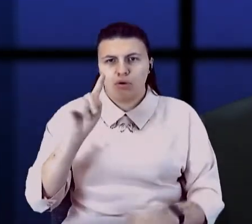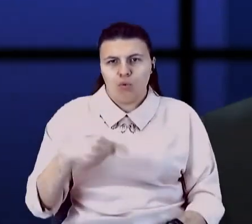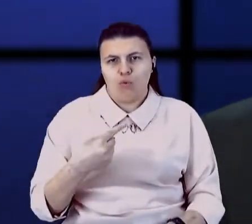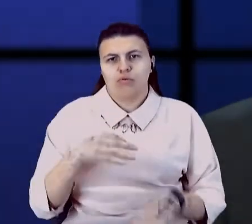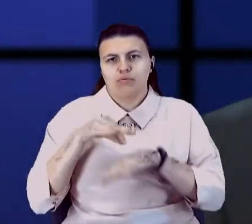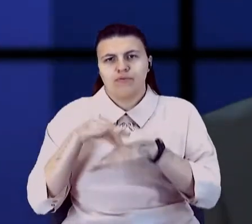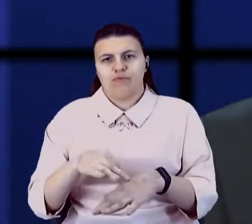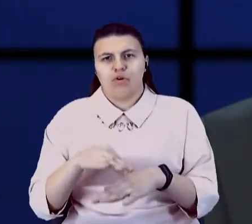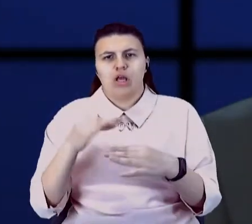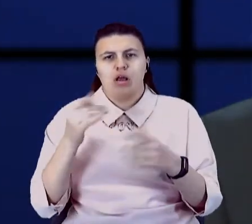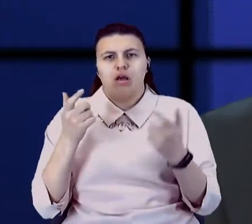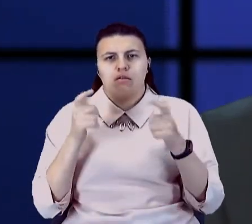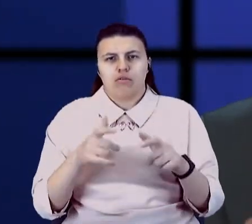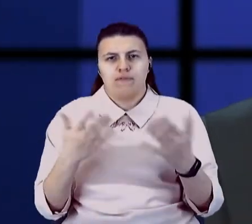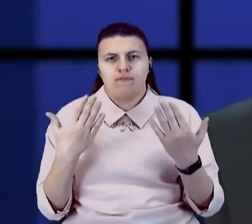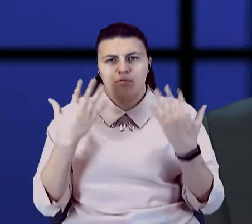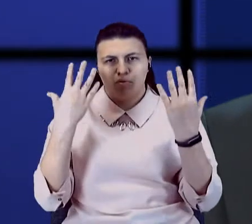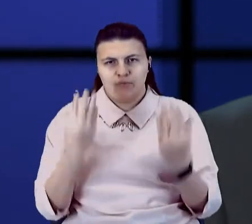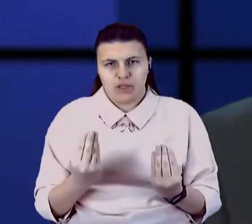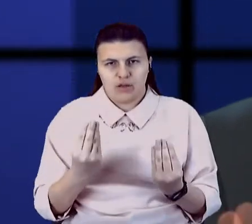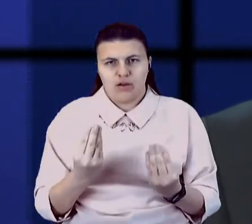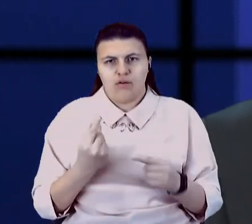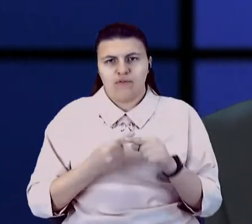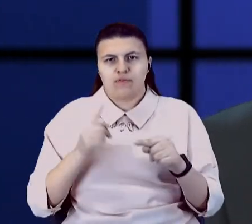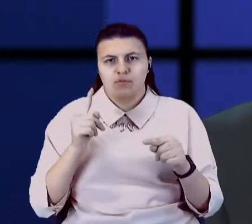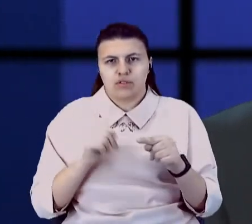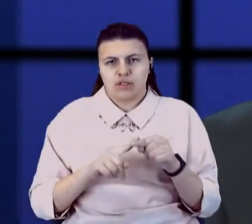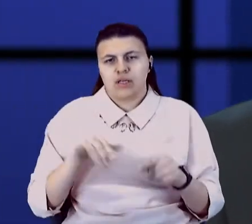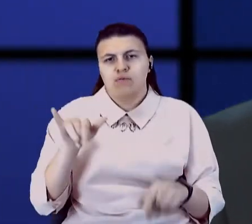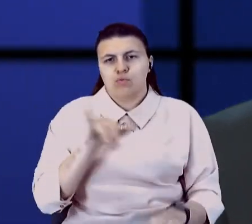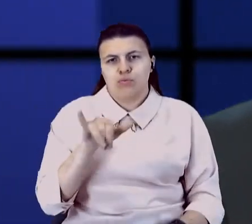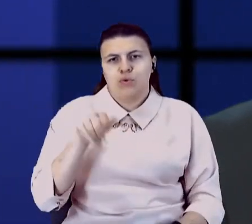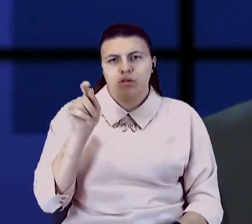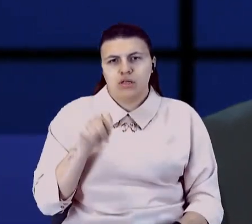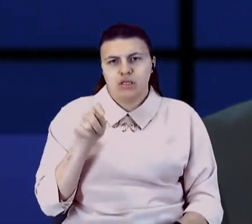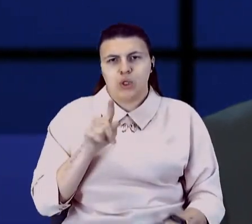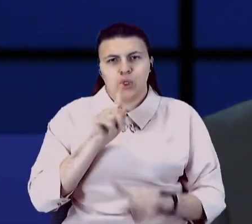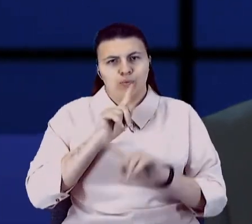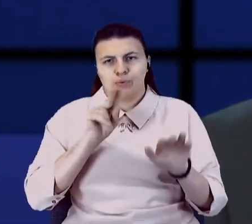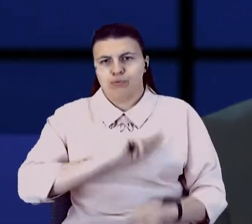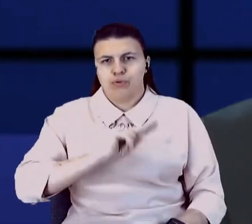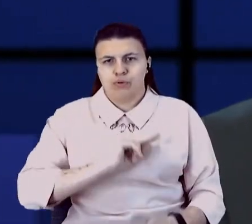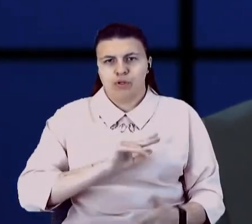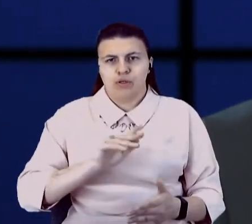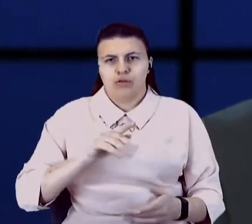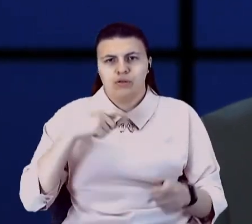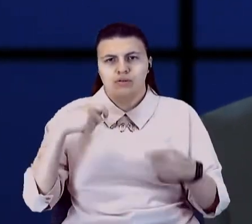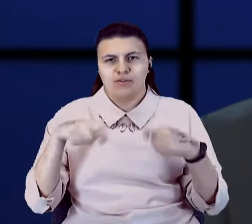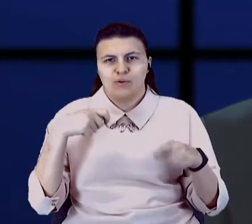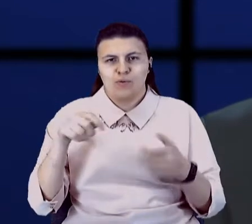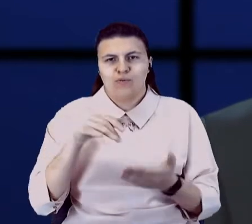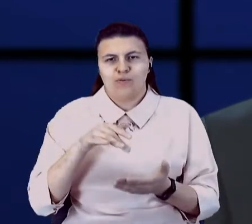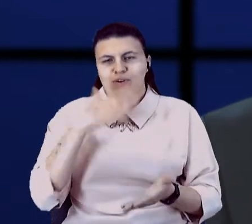вихідного дня. А саме в суботу і в неділю не працюватимуть торгово-розважальні центри, наприклад.